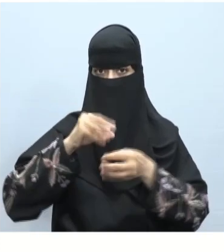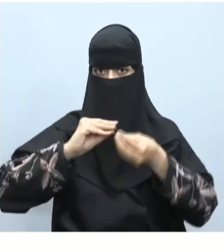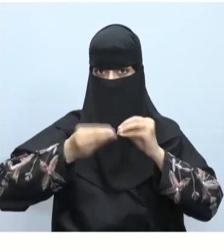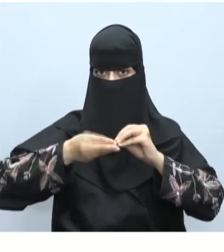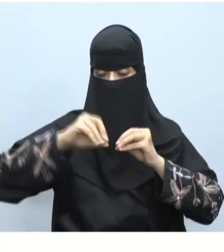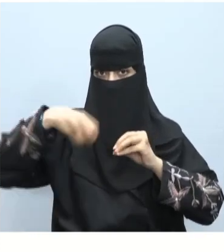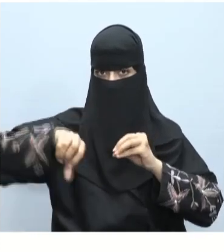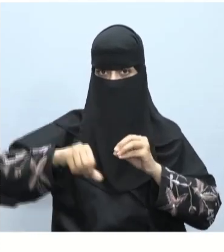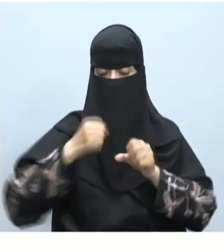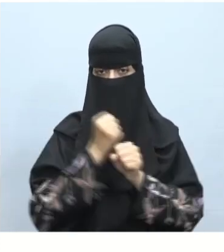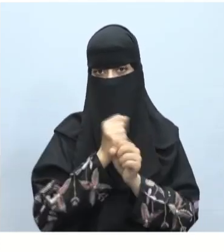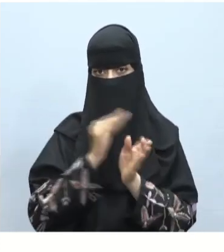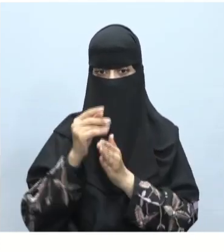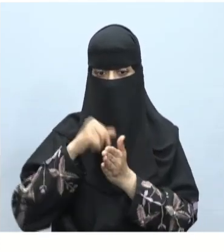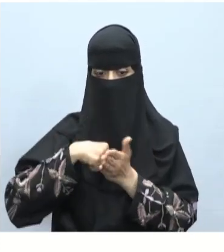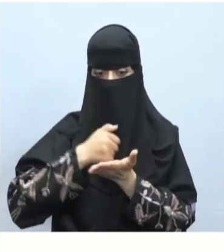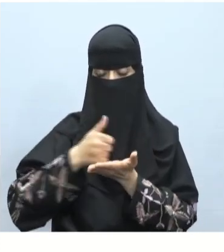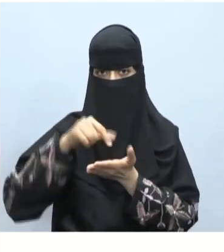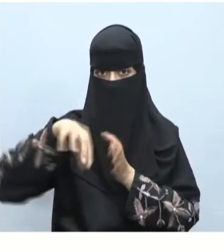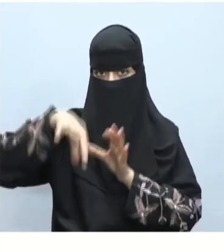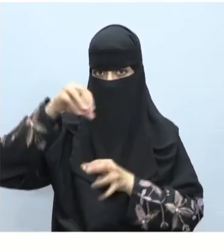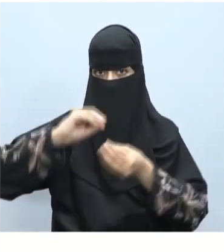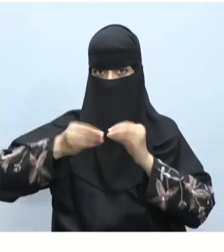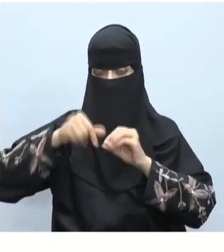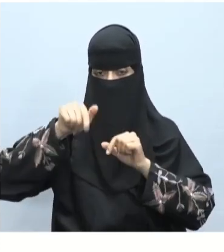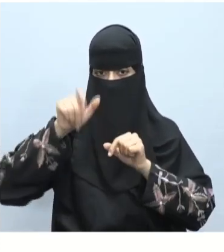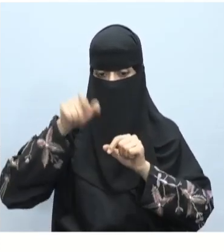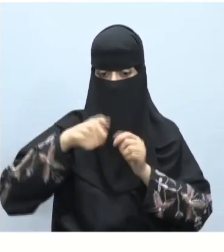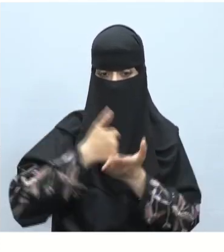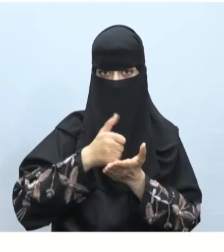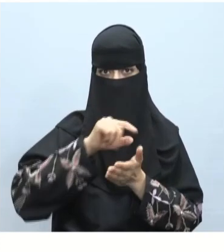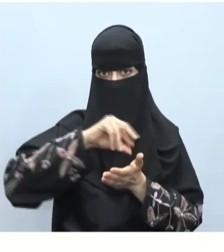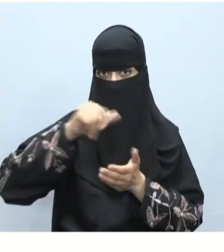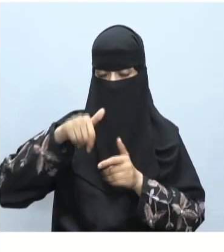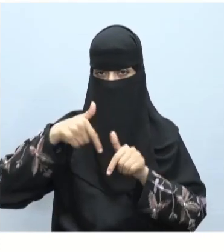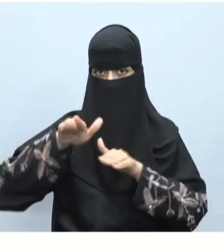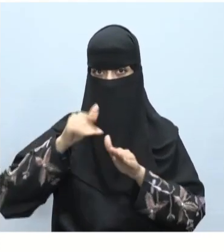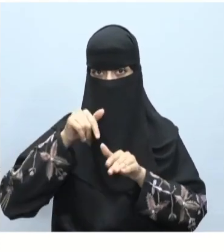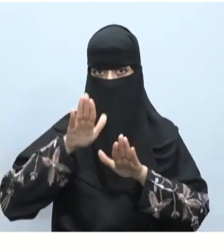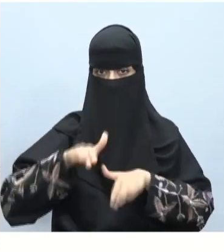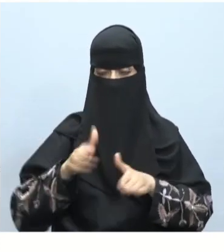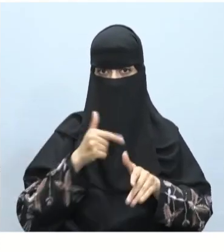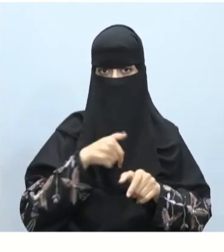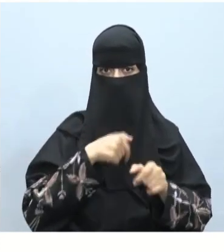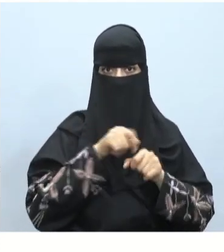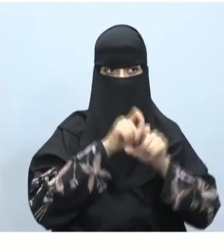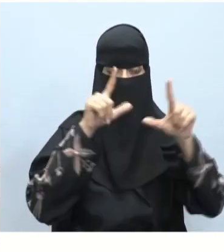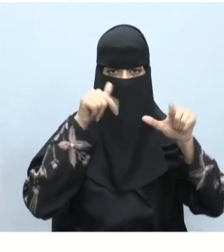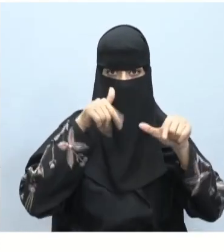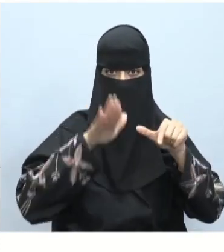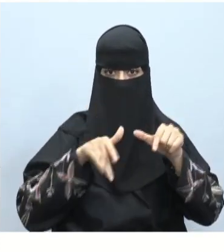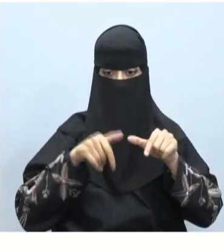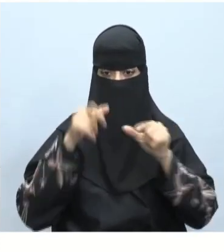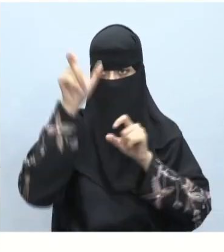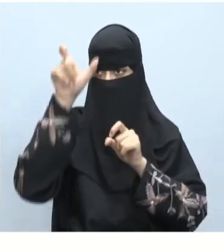القسم لتطبيق نمط لوني من اختيارك من أحد الأنماط اللونية الموجودة والتي تظهر في هذه